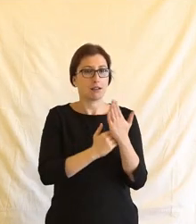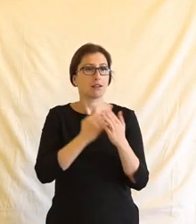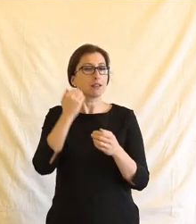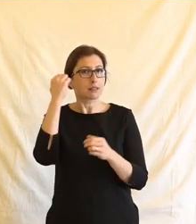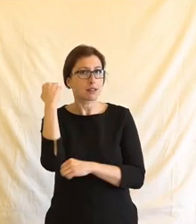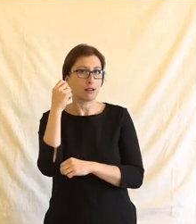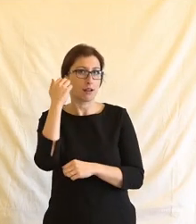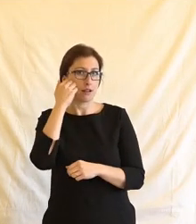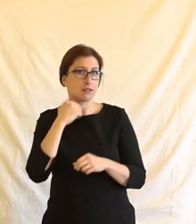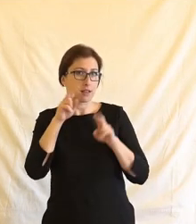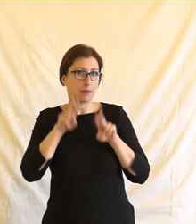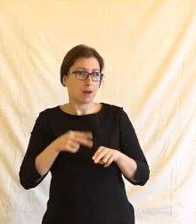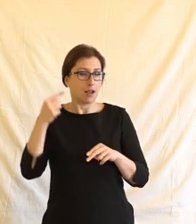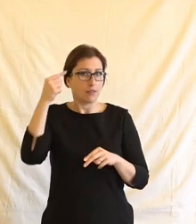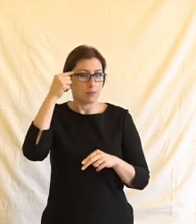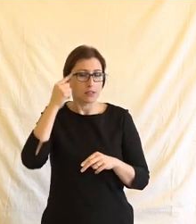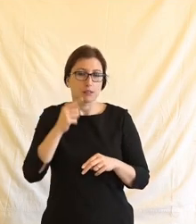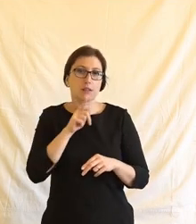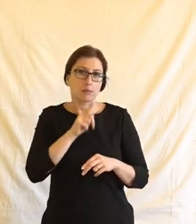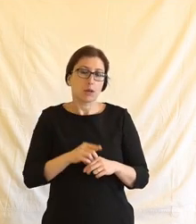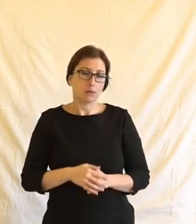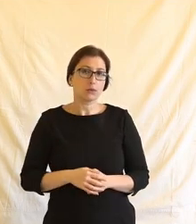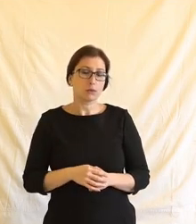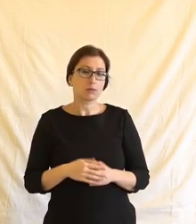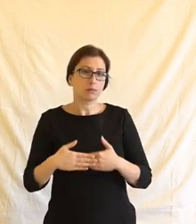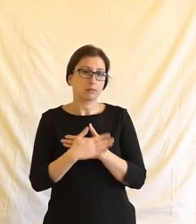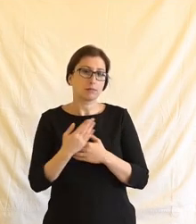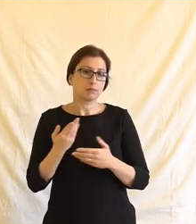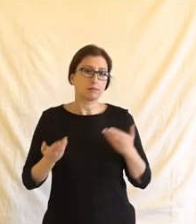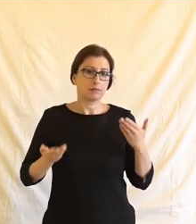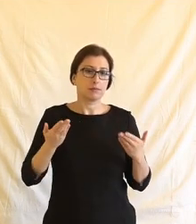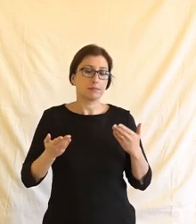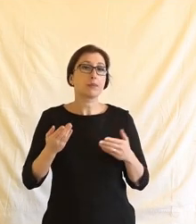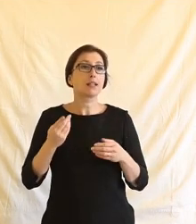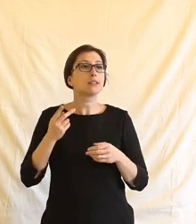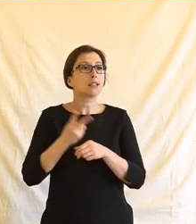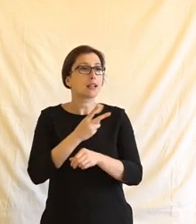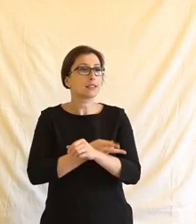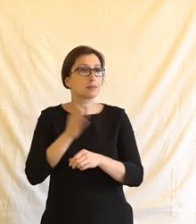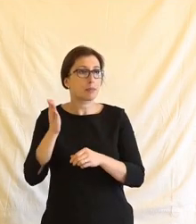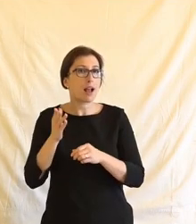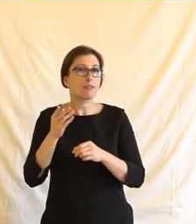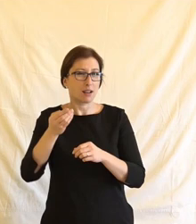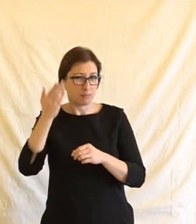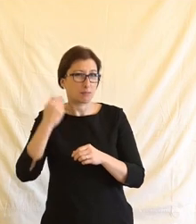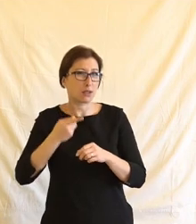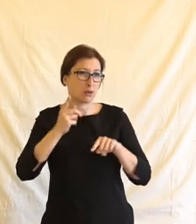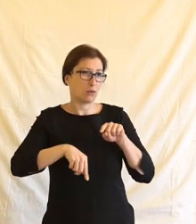velmi důležité. Takže to je pro mě asi to základní poučení a myslím si, že i ta státní zpráva si ho nějakým způsobem odnesla.